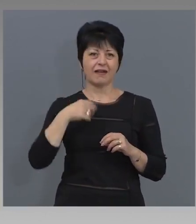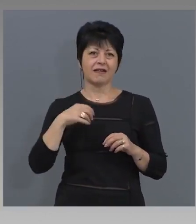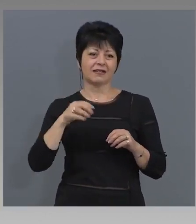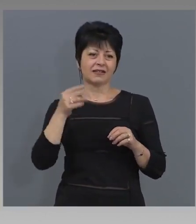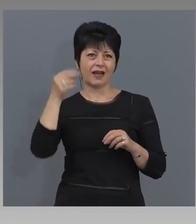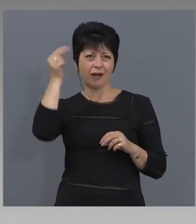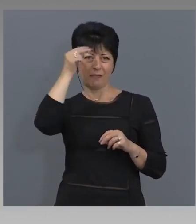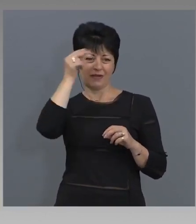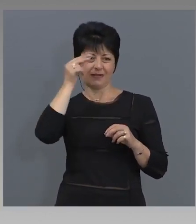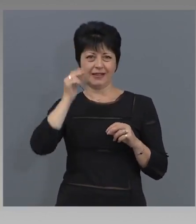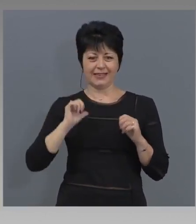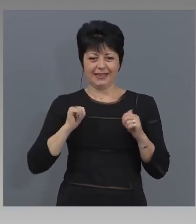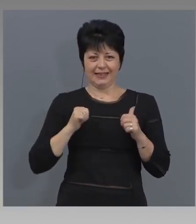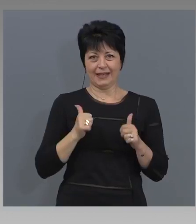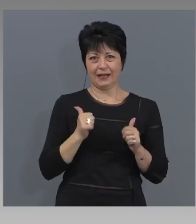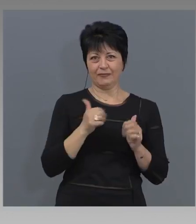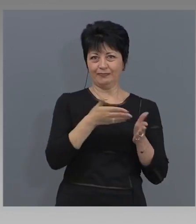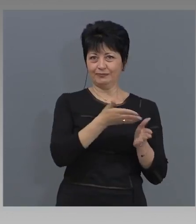за да е сигурен, ние трябва да